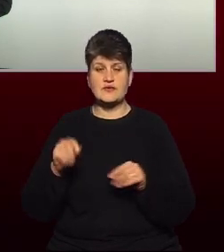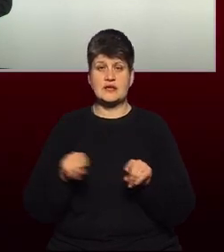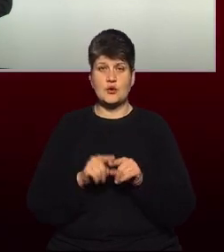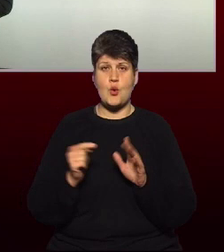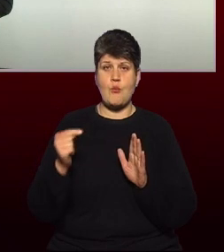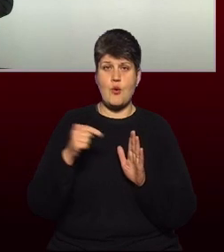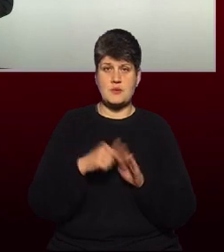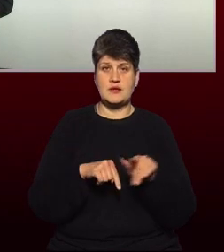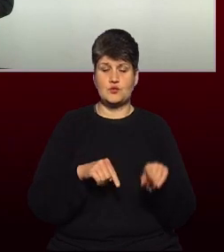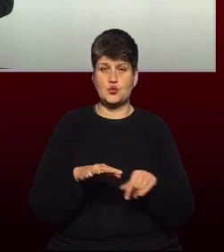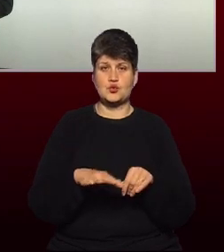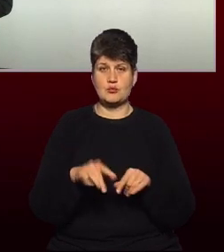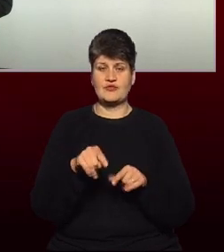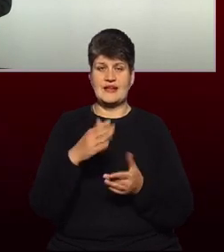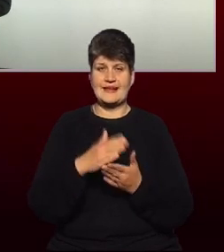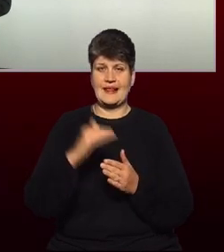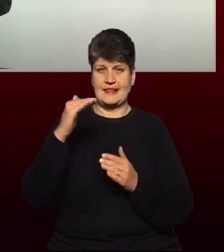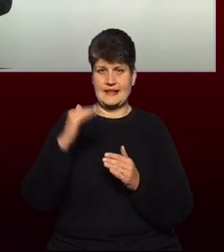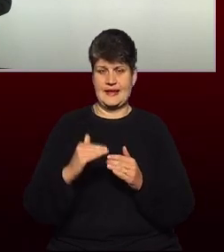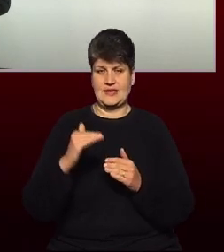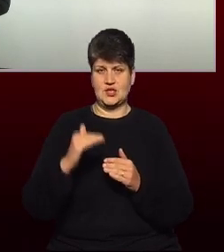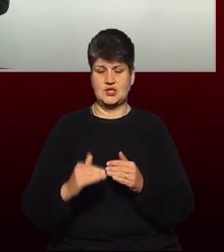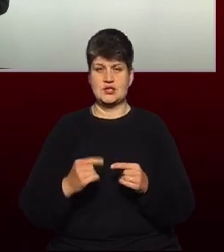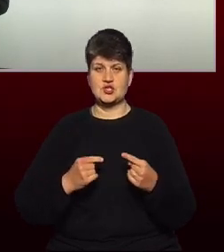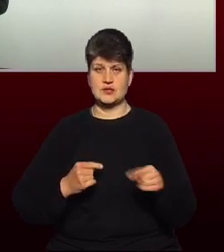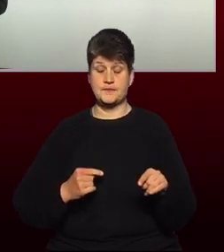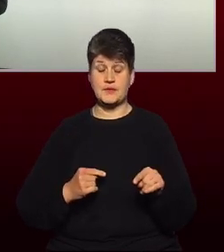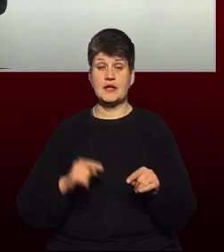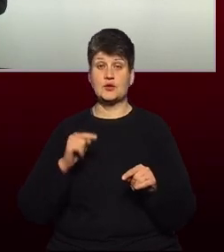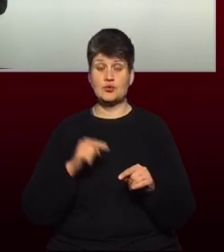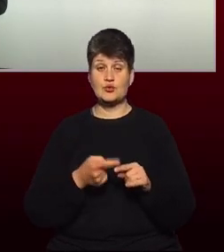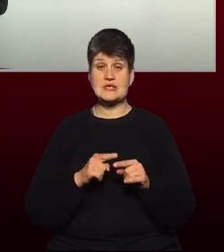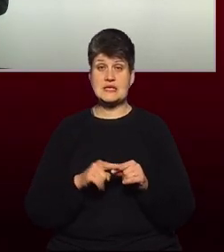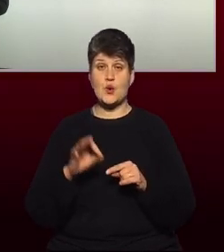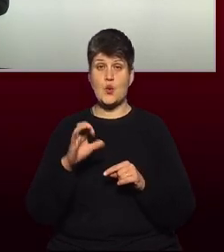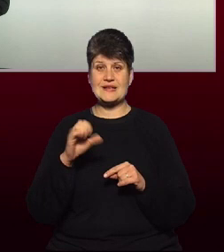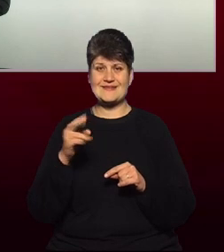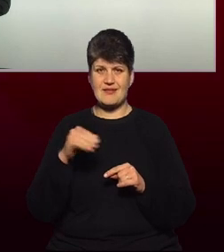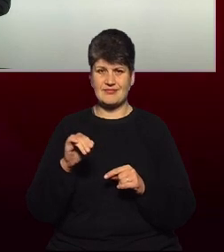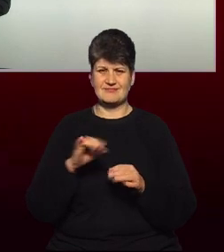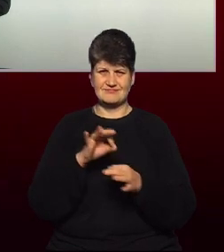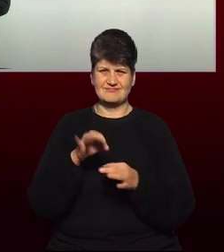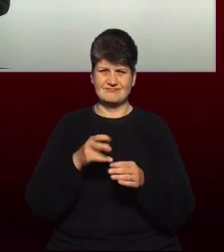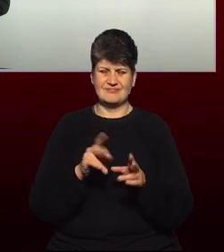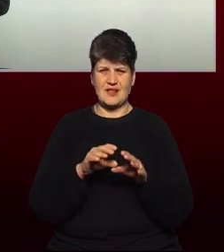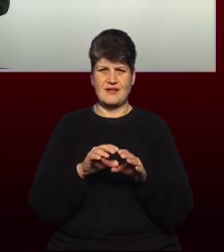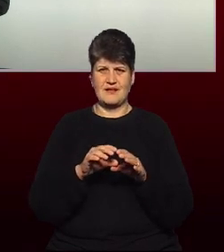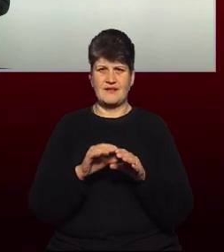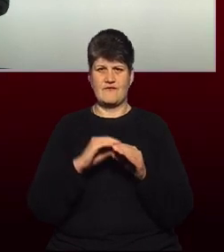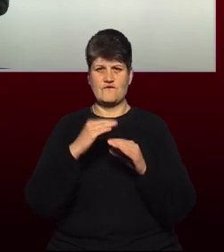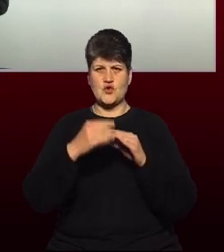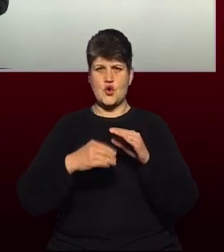оскільки в нас знаходиться нижче, ніж інша зона. І відповідно цей осад назбирується на внутрішніх стінках труб. Його